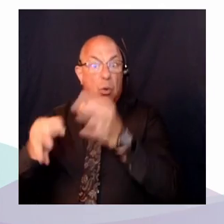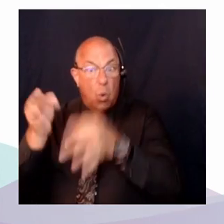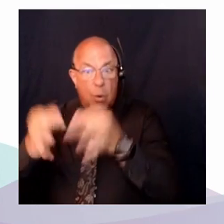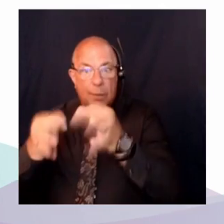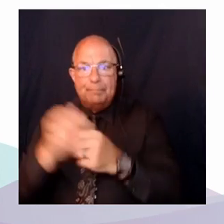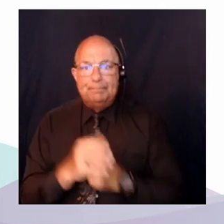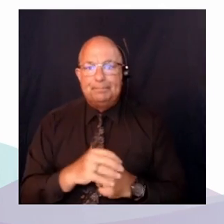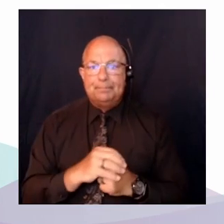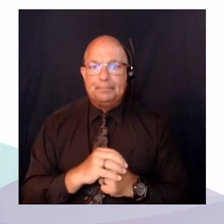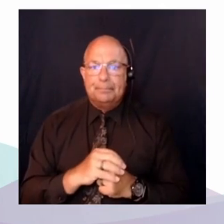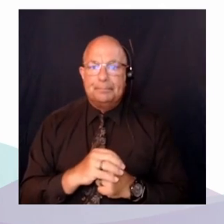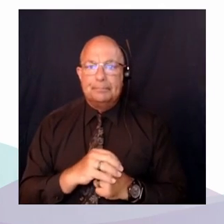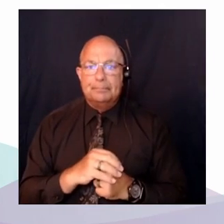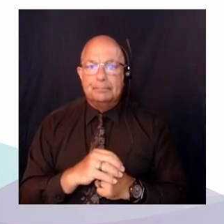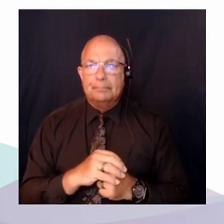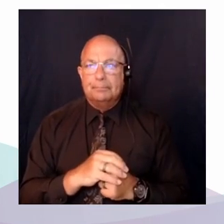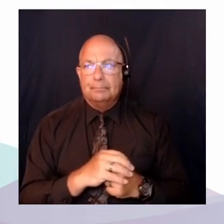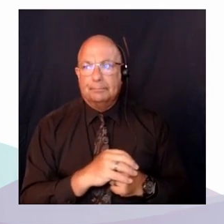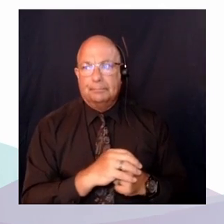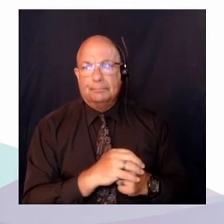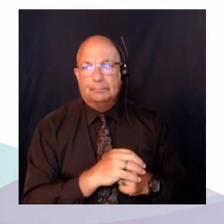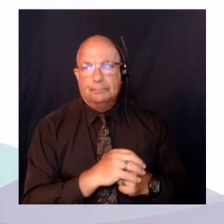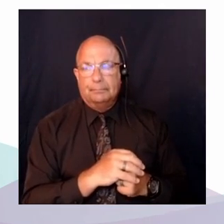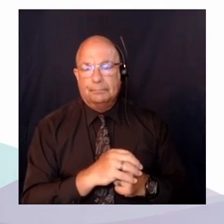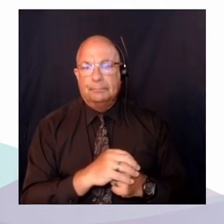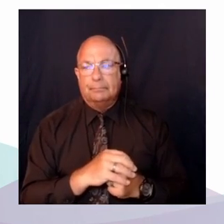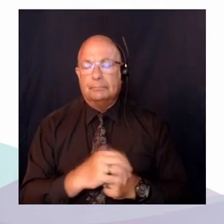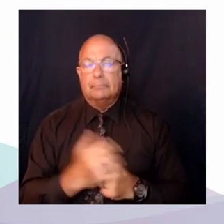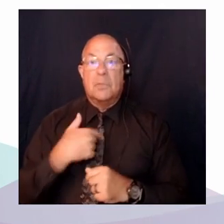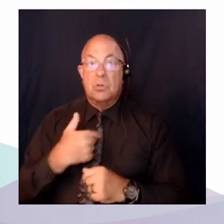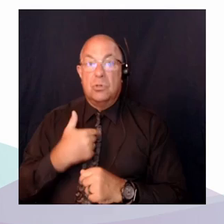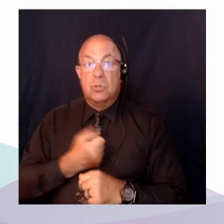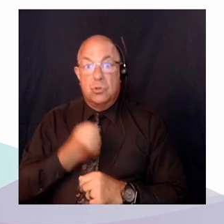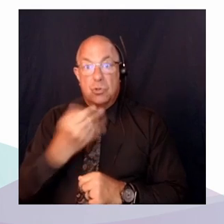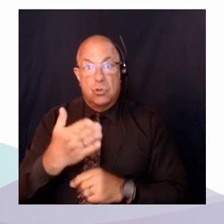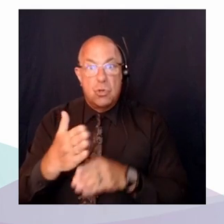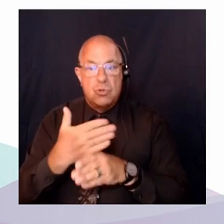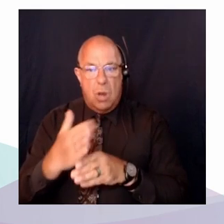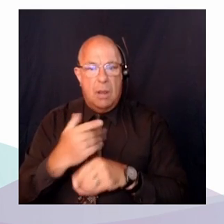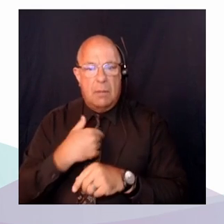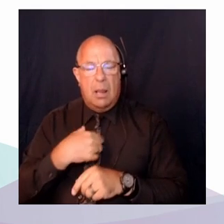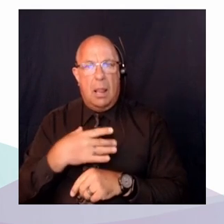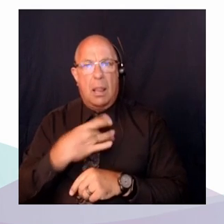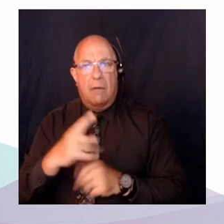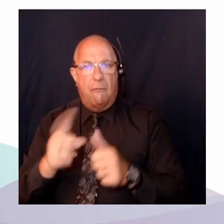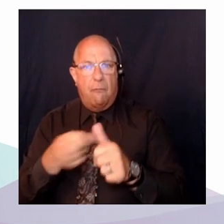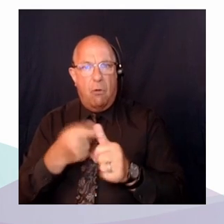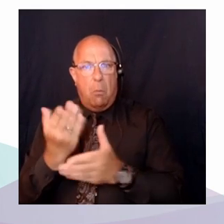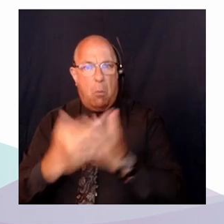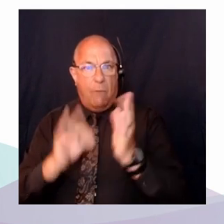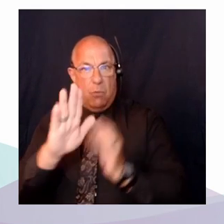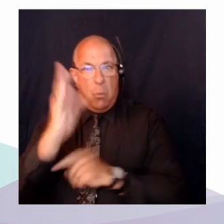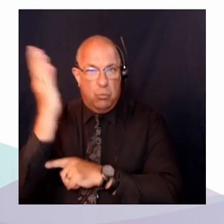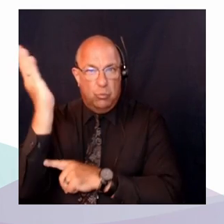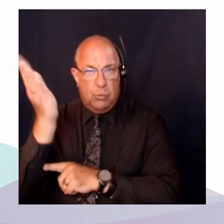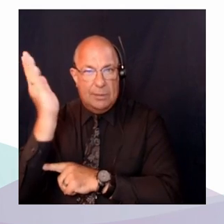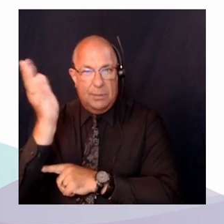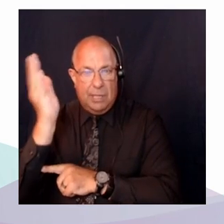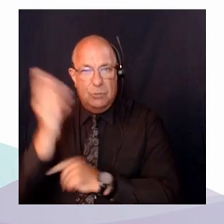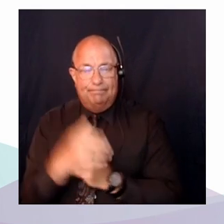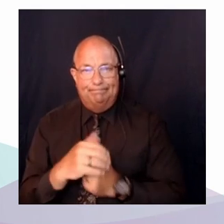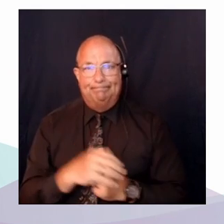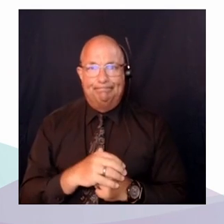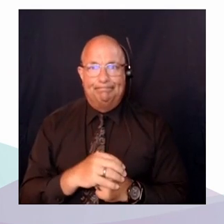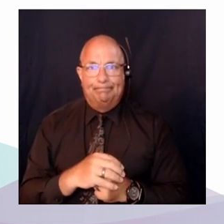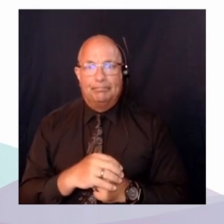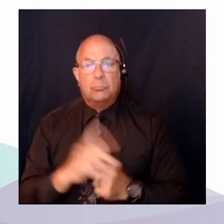Et parce que je partage, j'ai bien aimé la première partie de votre présentation, puisque vous nous rappelez ce qui s'est passé au